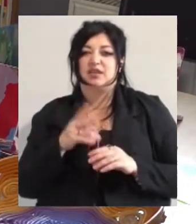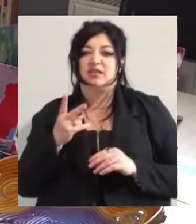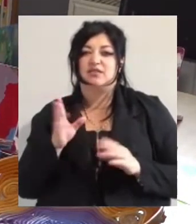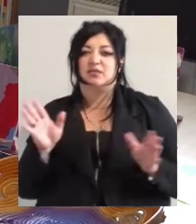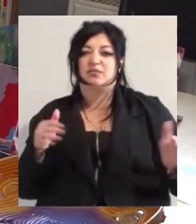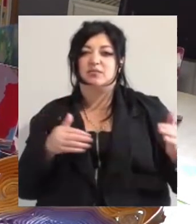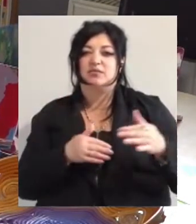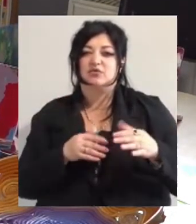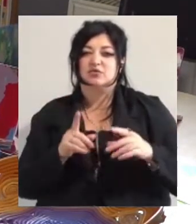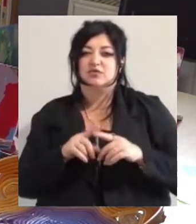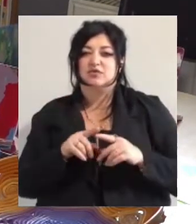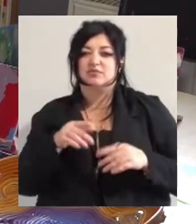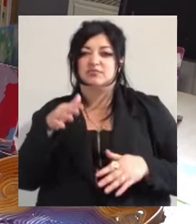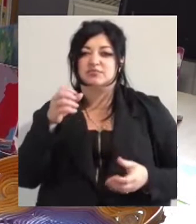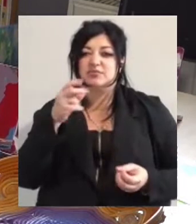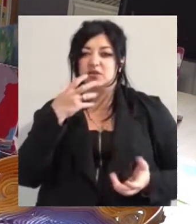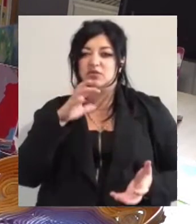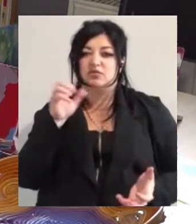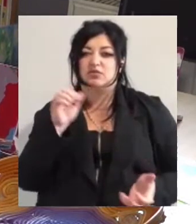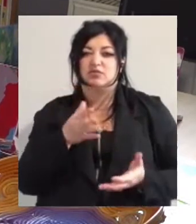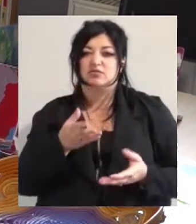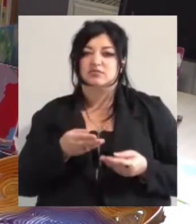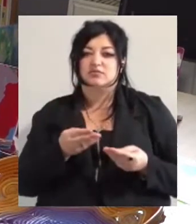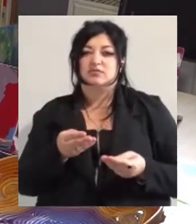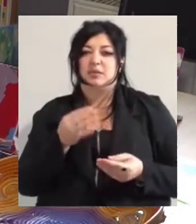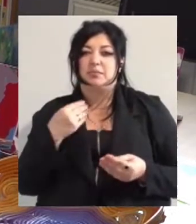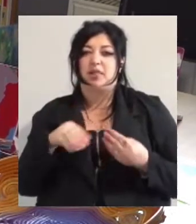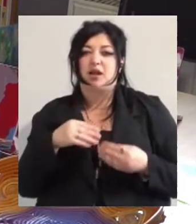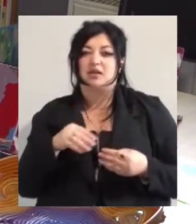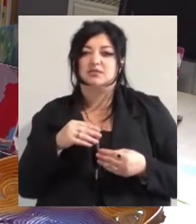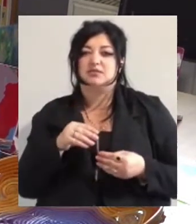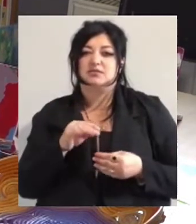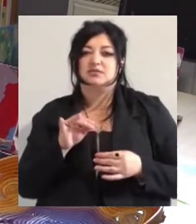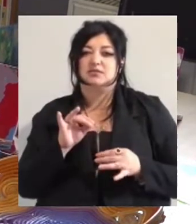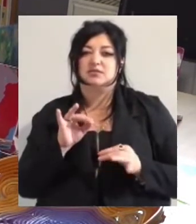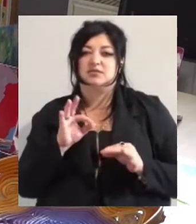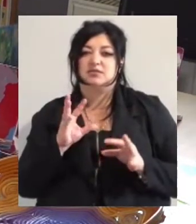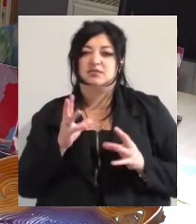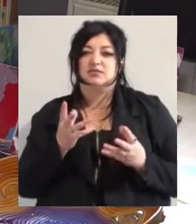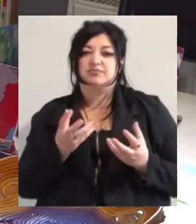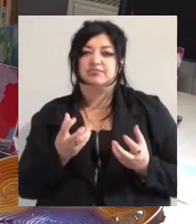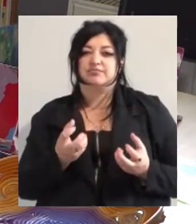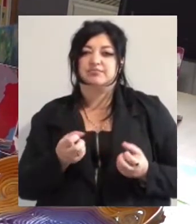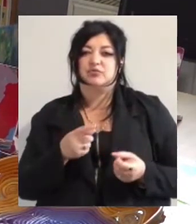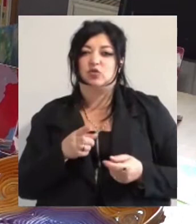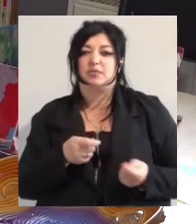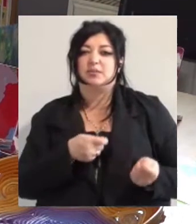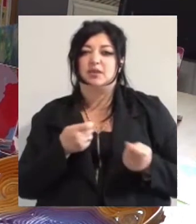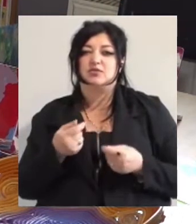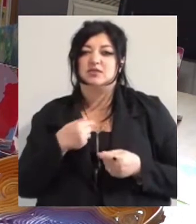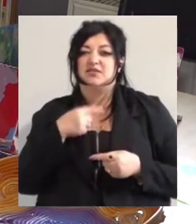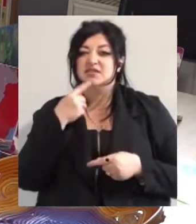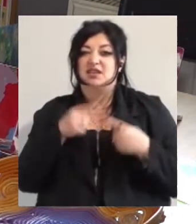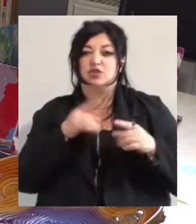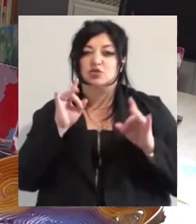плити, які розогреваються, і ми спресовуємо наш пластик в інших металічних листах. Він приподносить нам завжди сюрпризи. Тобто,